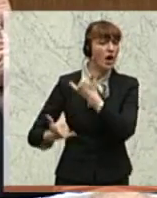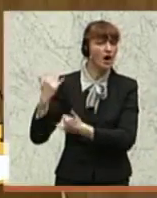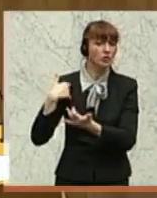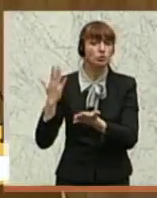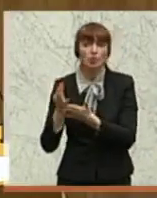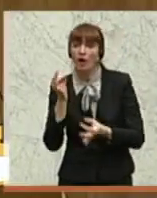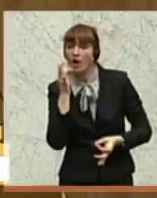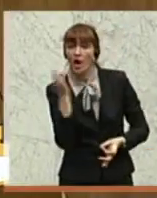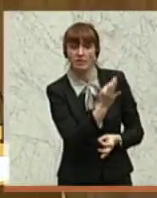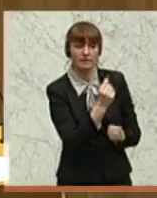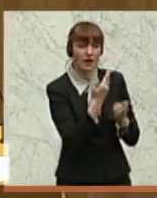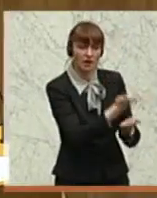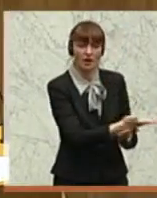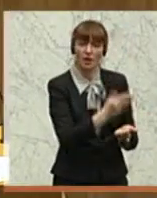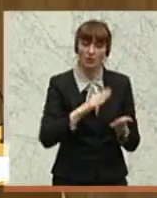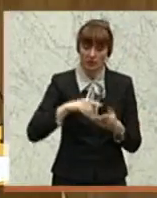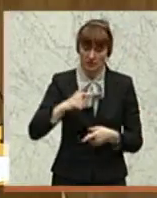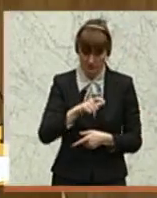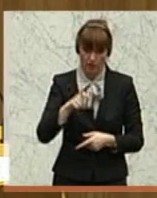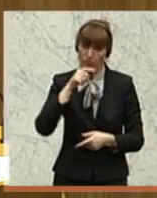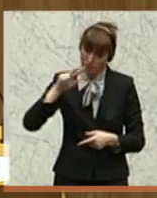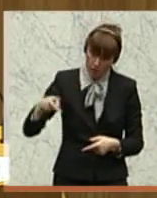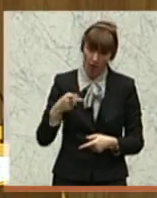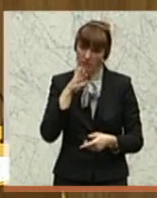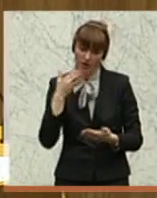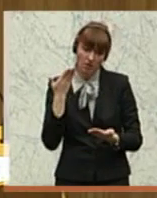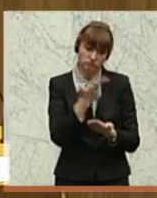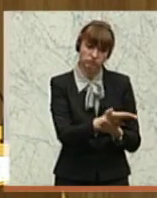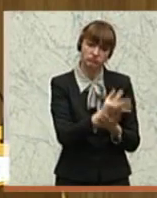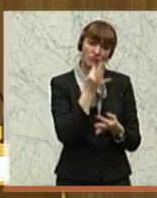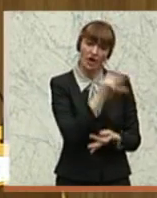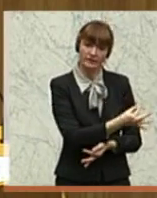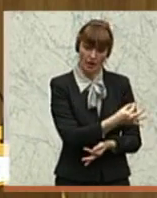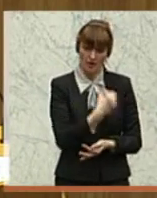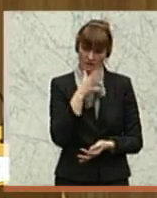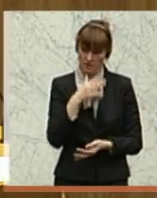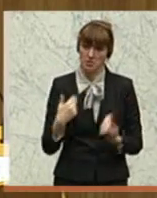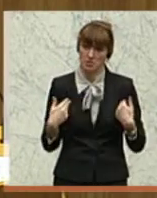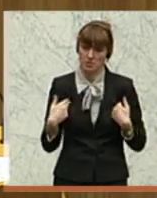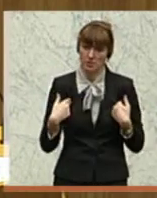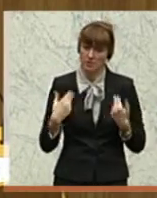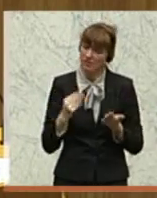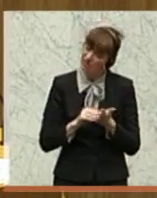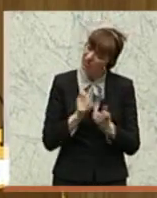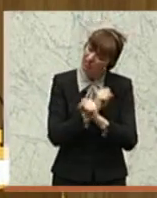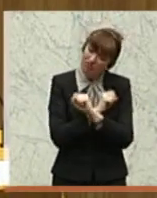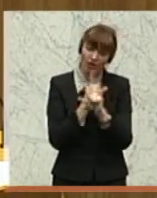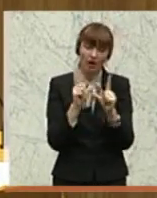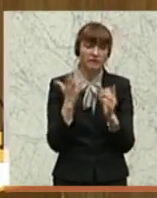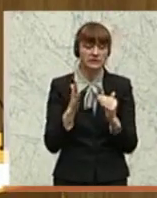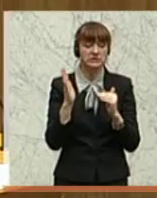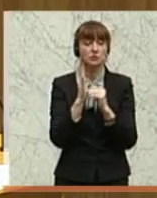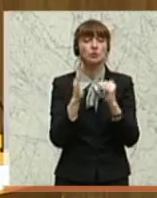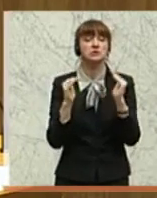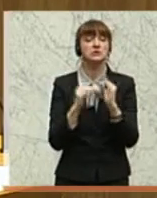gestellt. Ich werde die nächste Woche noch einmal eine Anfrage dazu anbringen. Ebenso offenkundig ist es, dass das System